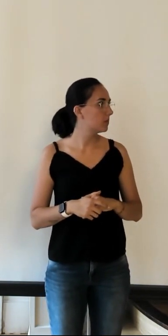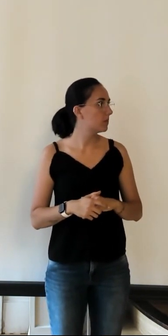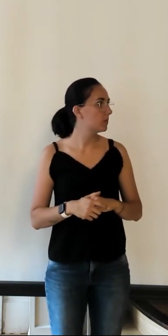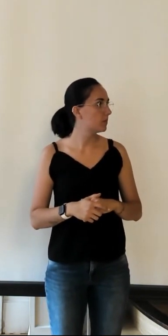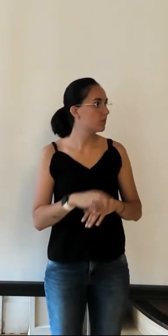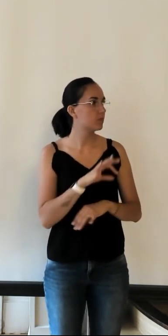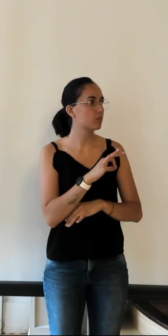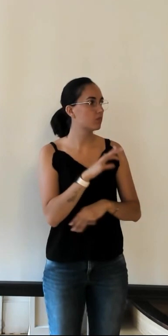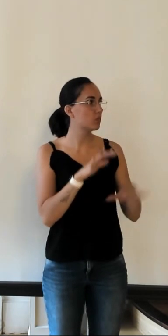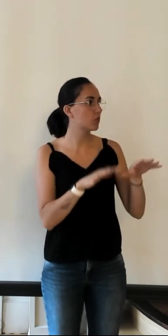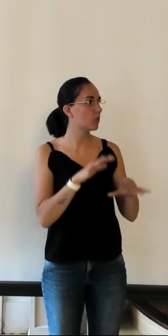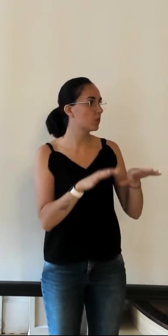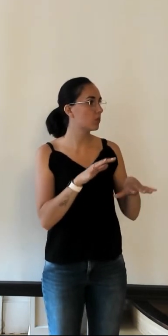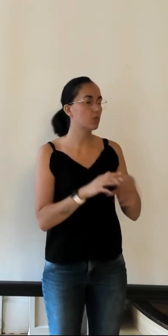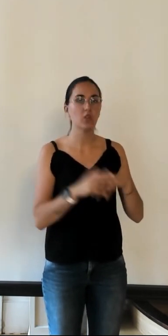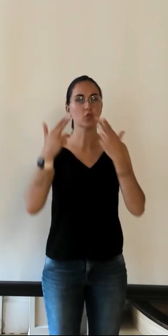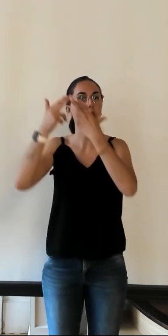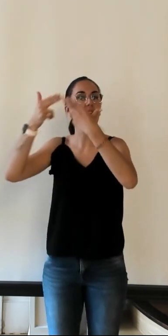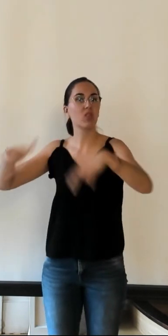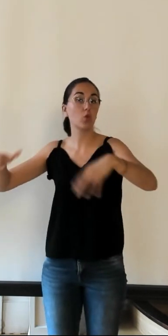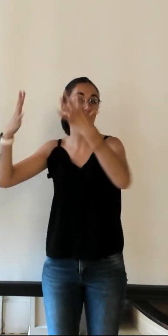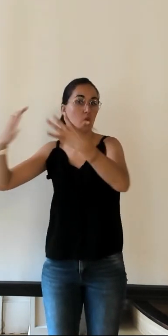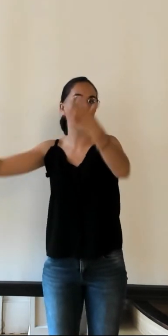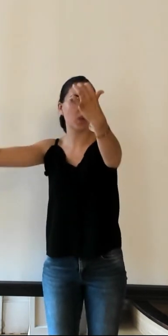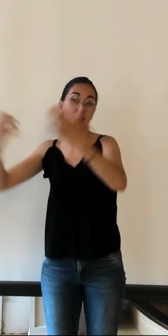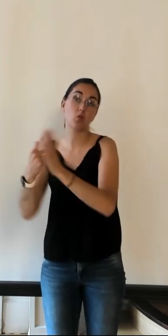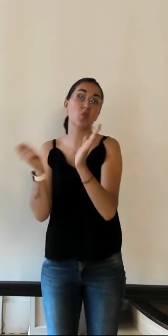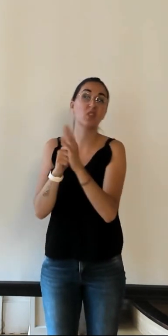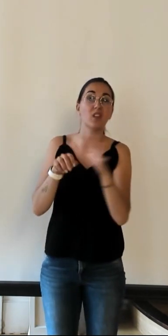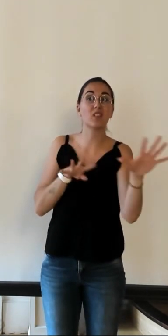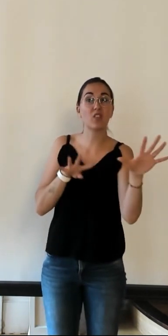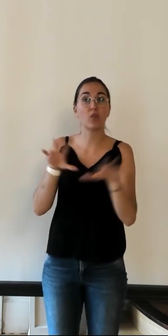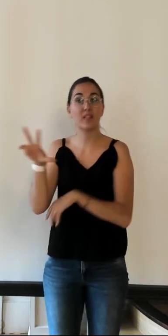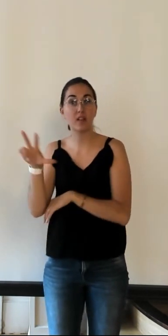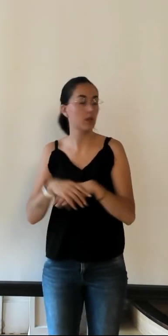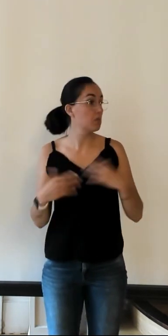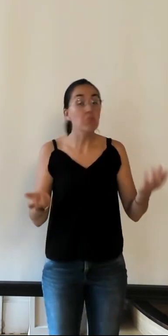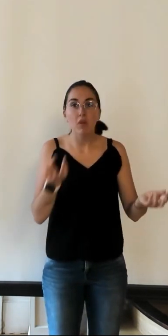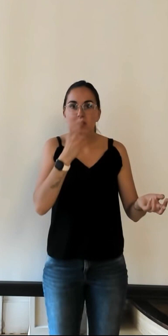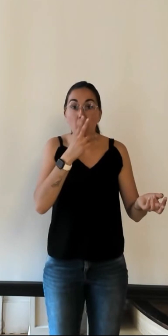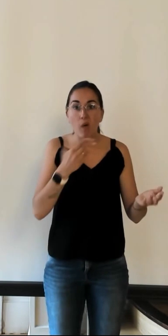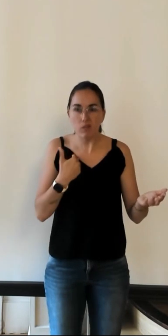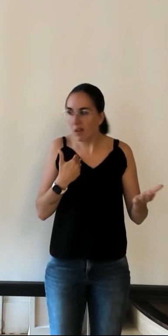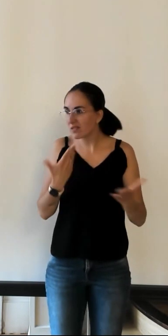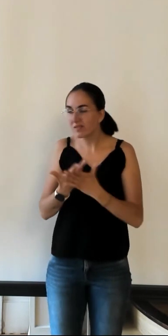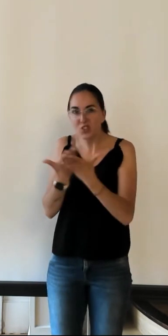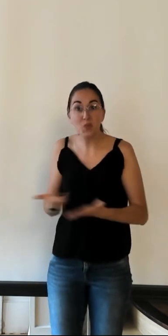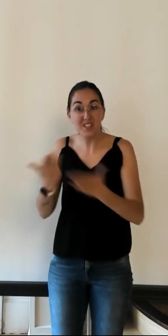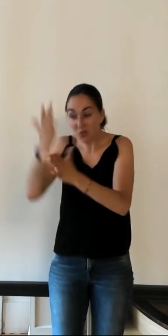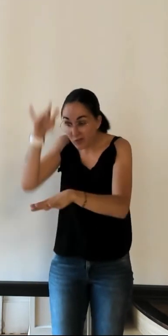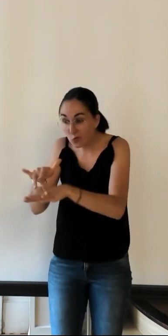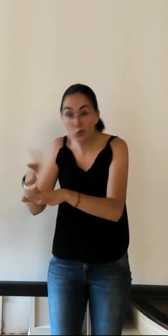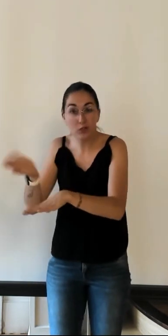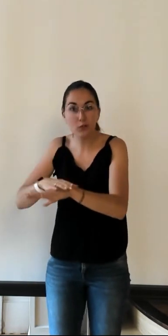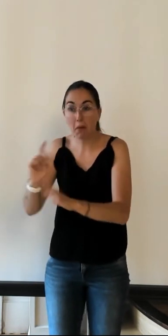oui oui oui c'est 93 c'est curieux comme les choses qu'on a vécues on a moins les dates en tête c'est